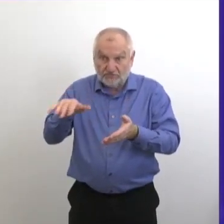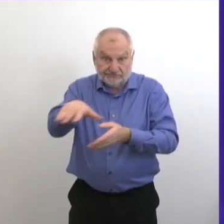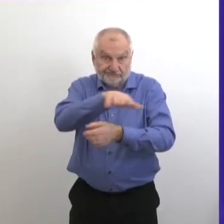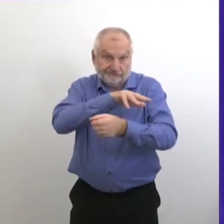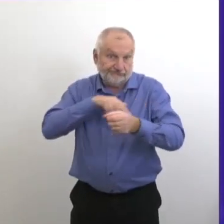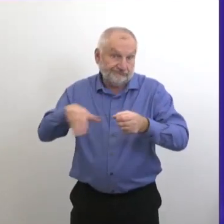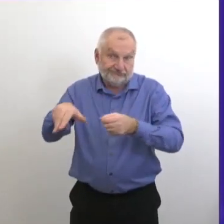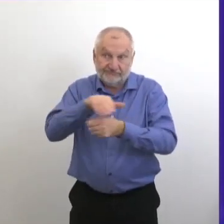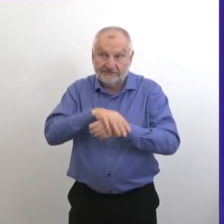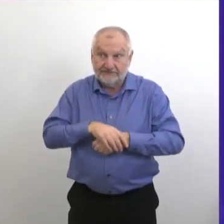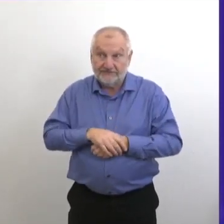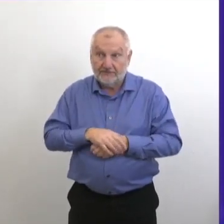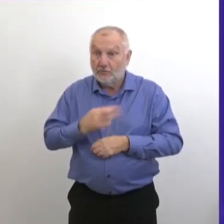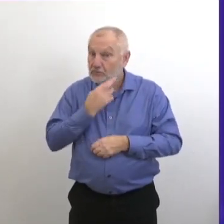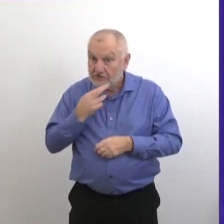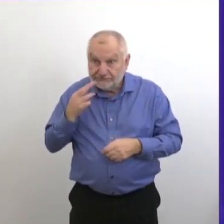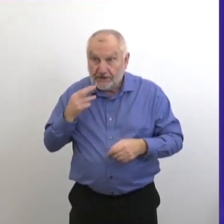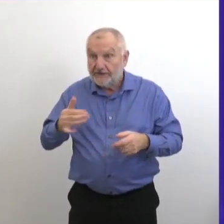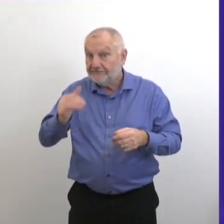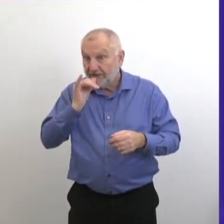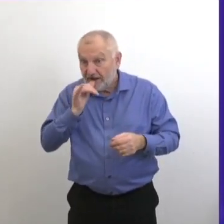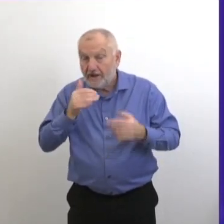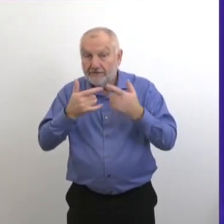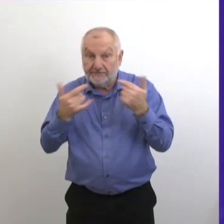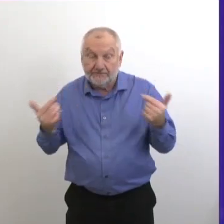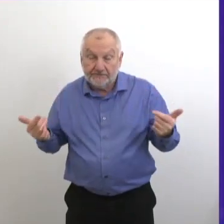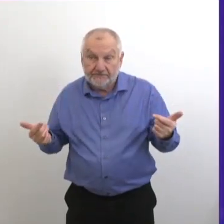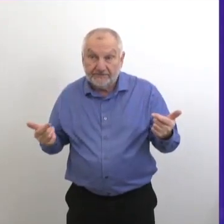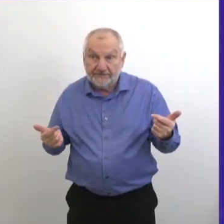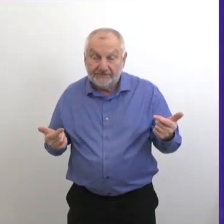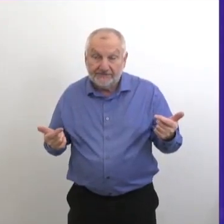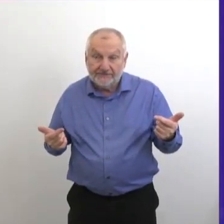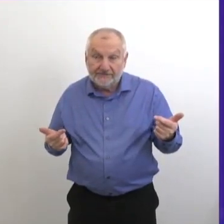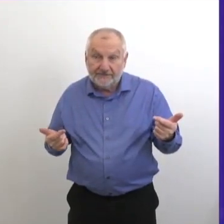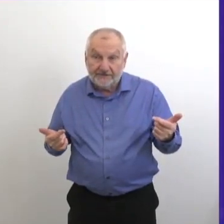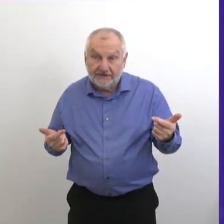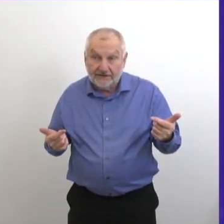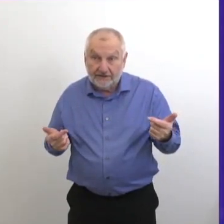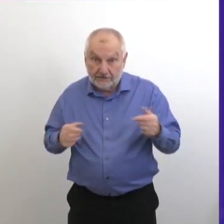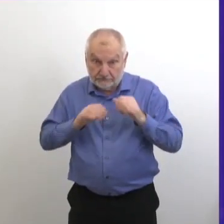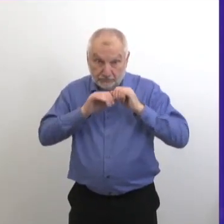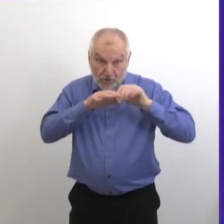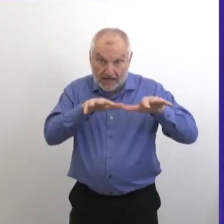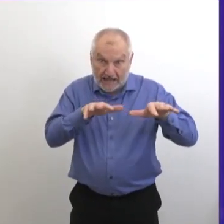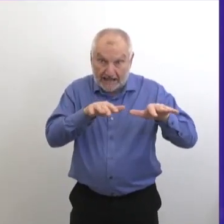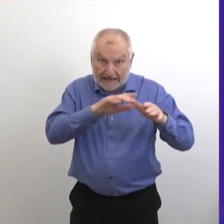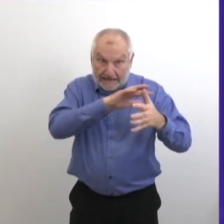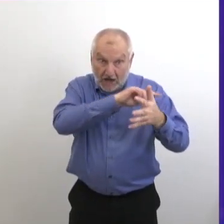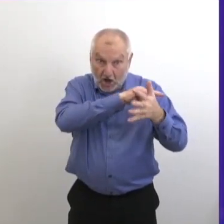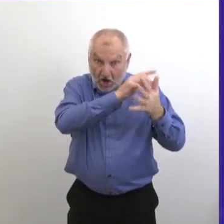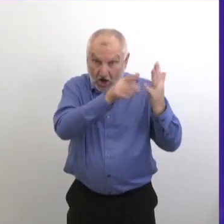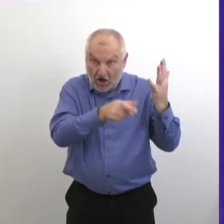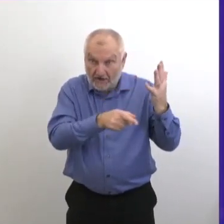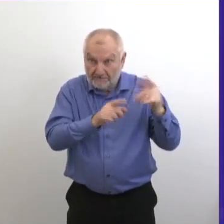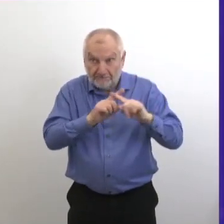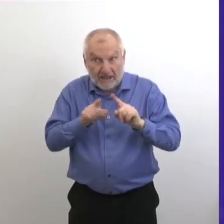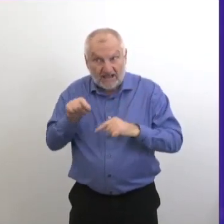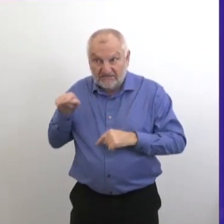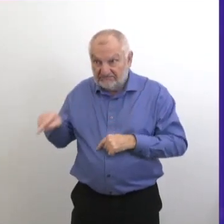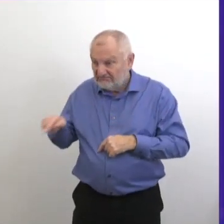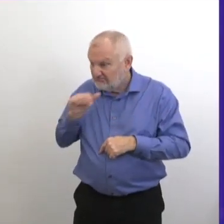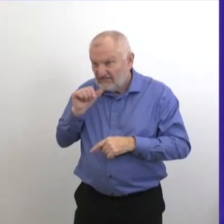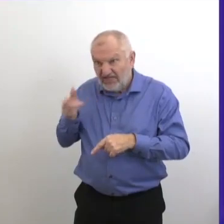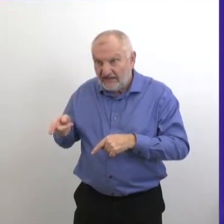Vous n'allez pas voir de la transmission dans certaines circonstances. Nous avons beaucoup de